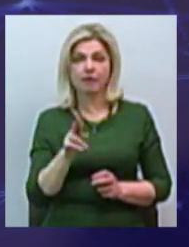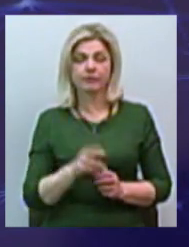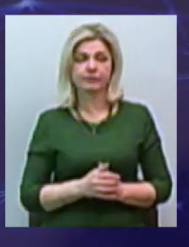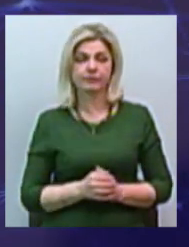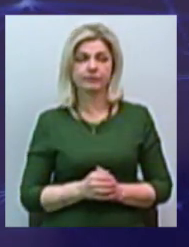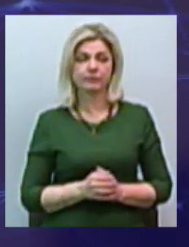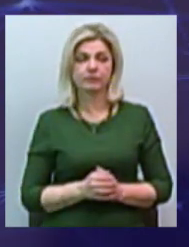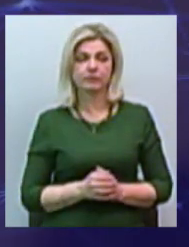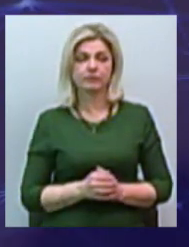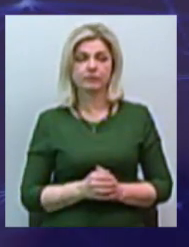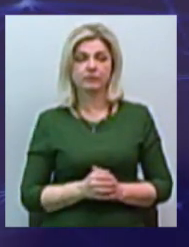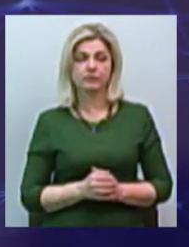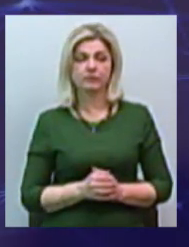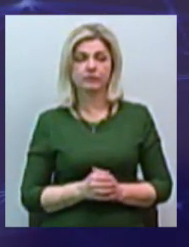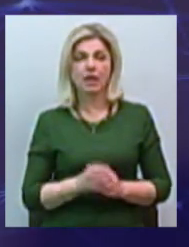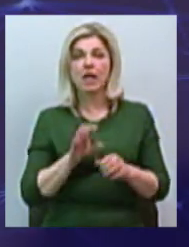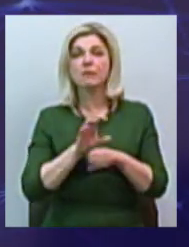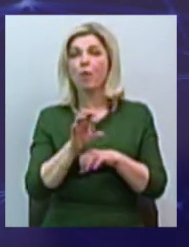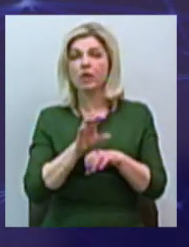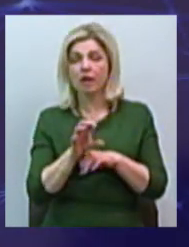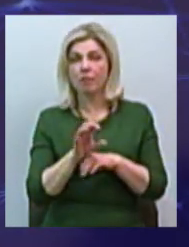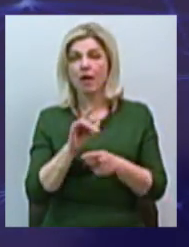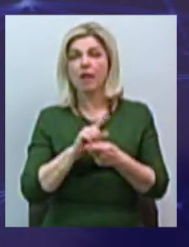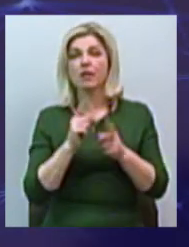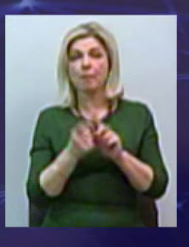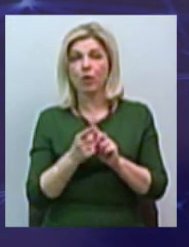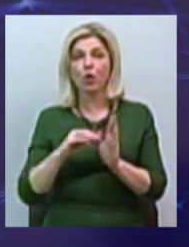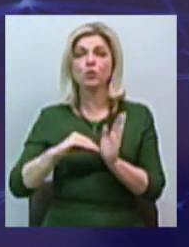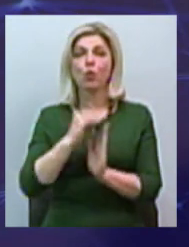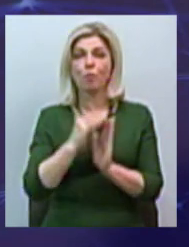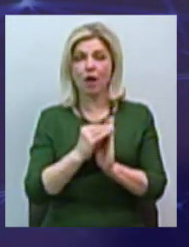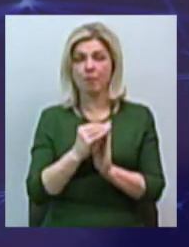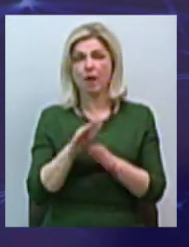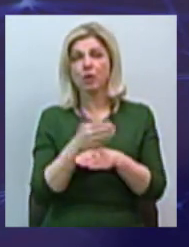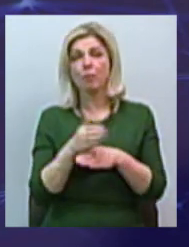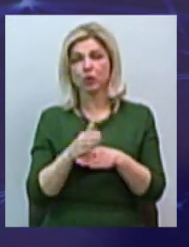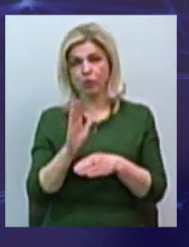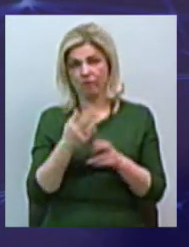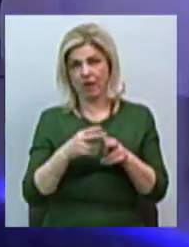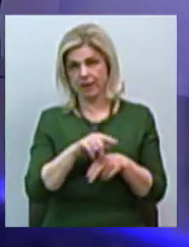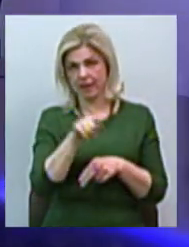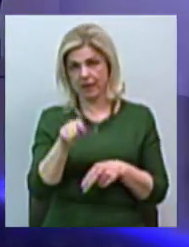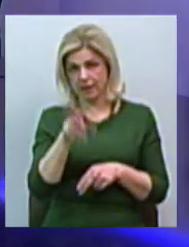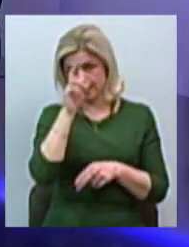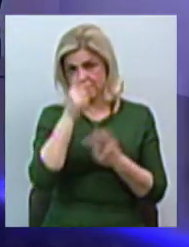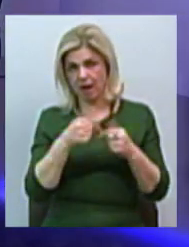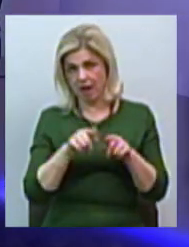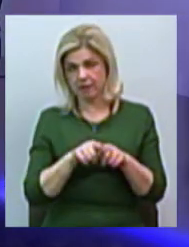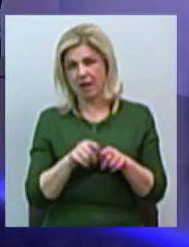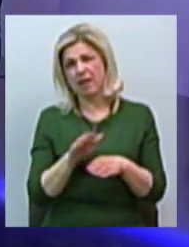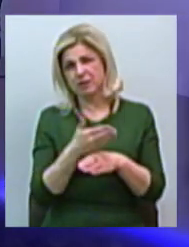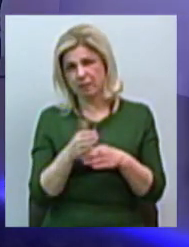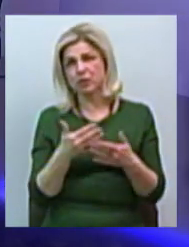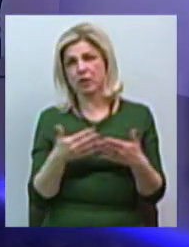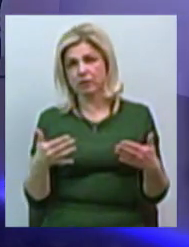Ну, ми не експортируємо, наоборот, як правило, закупаємо комплектуючі в цих країнах. Тобто це деталі, механізми для...